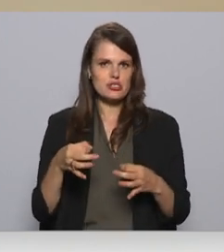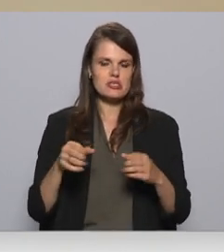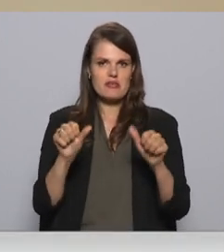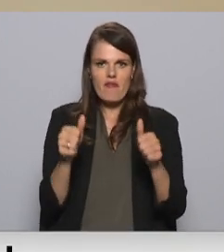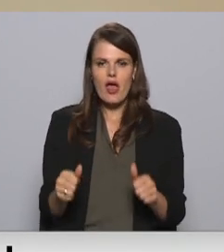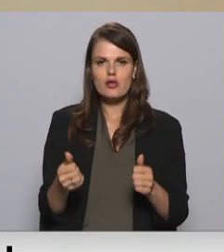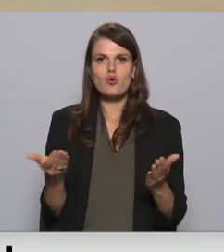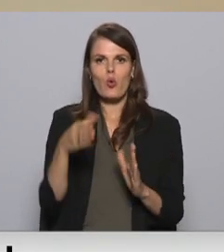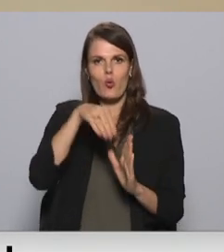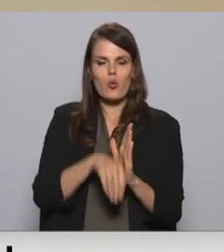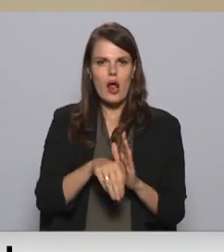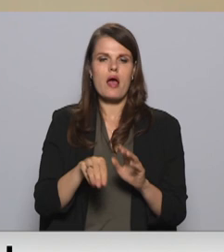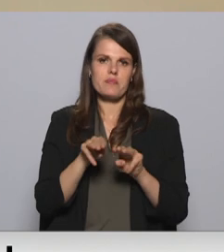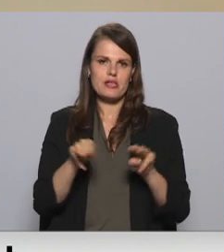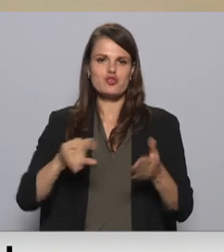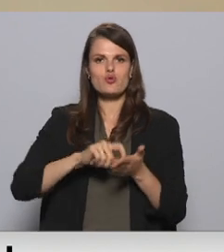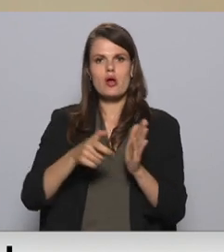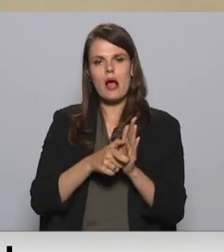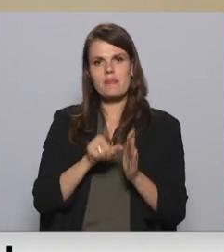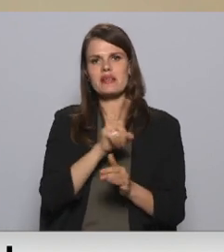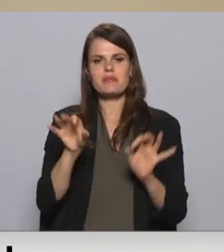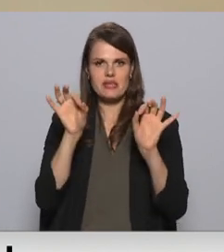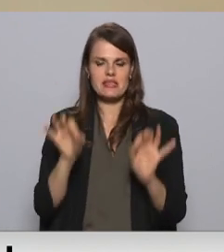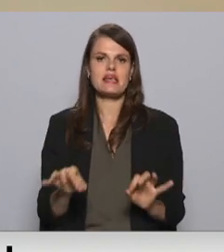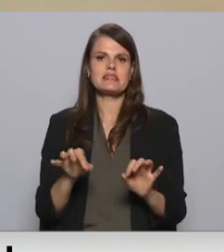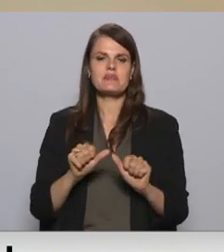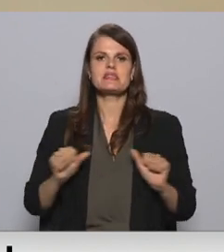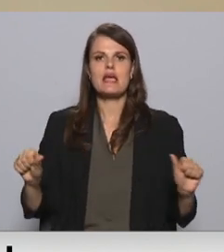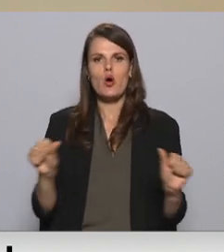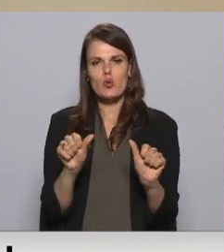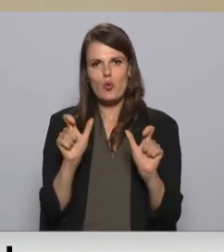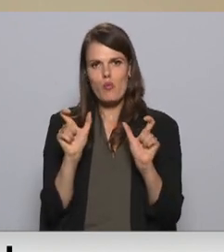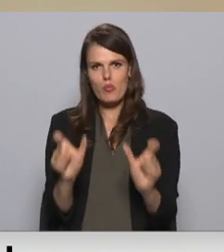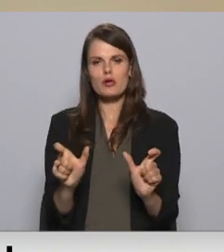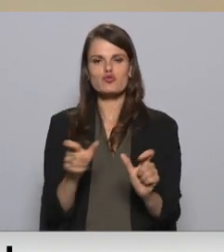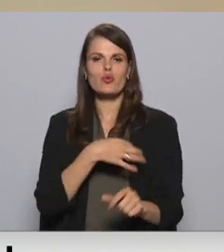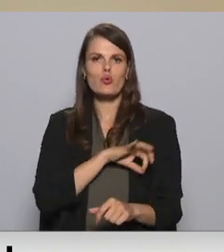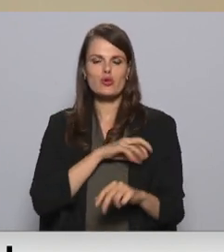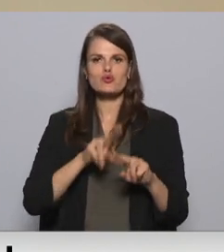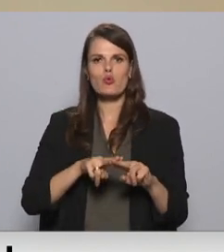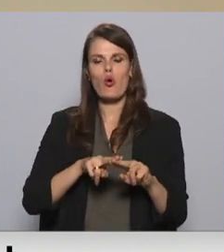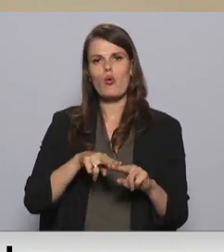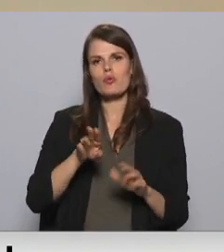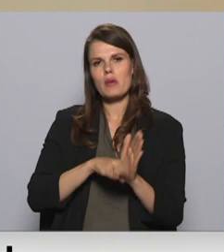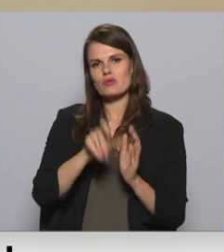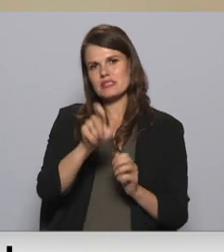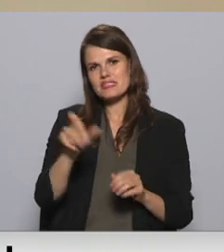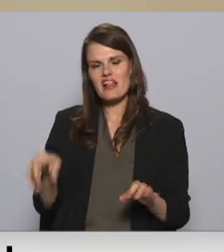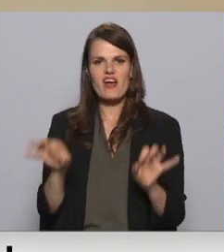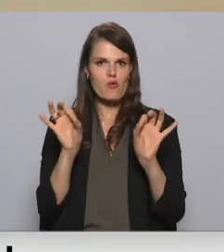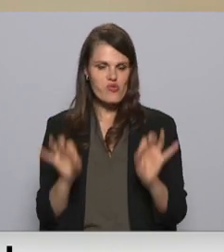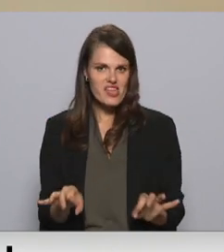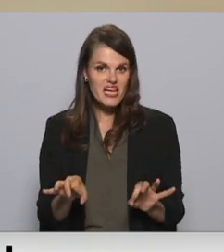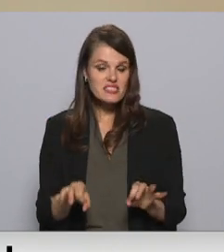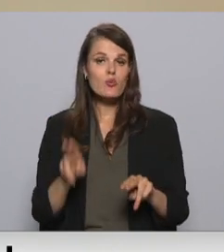kurā ministru kabinetam ir tiesības likumā noteiktajā gārtībā īrobežot juridisko un fizisko personu tiesības